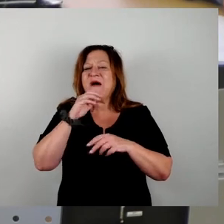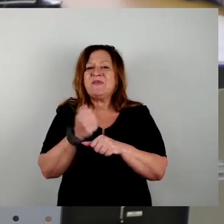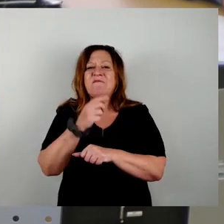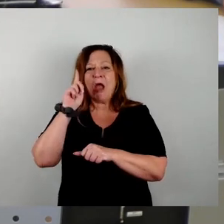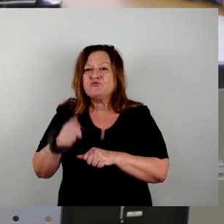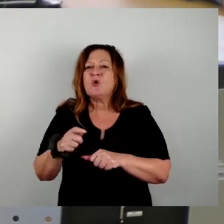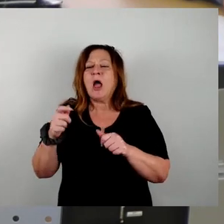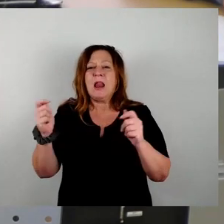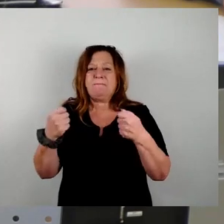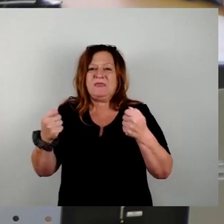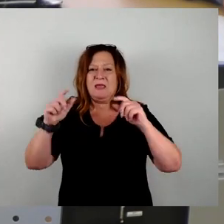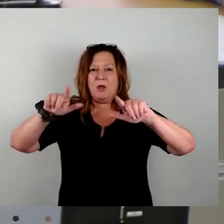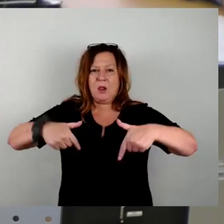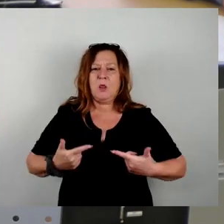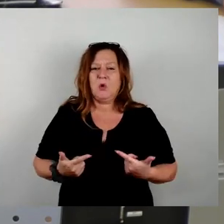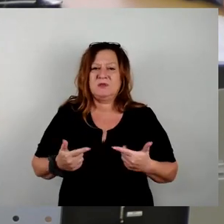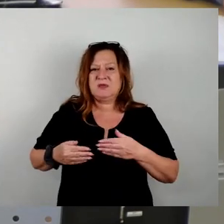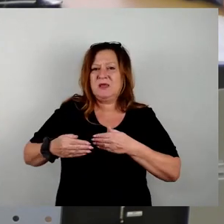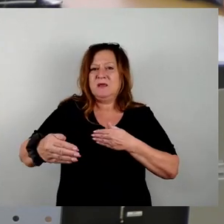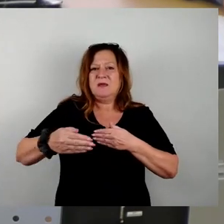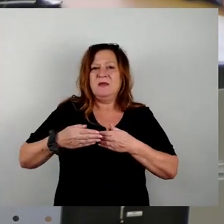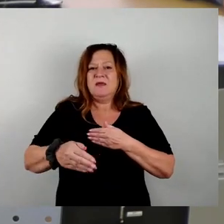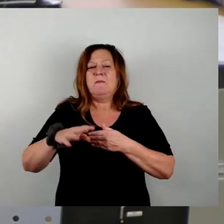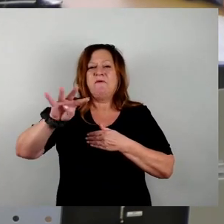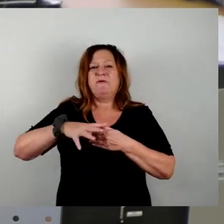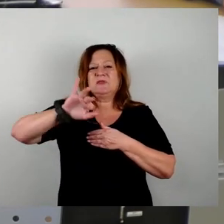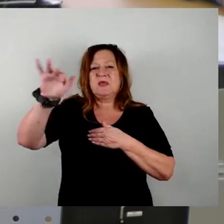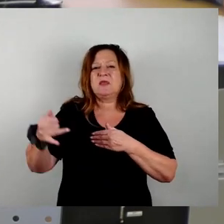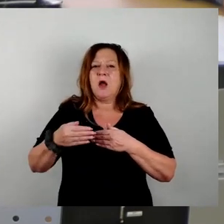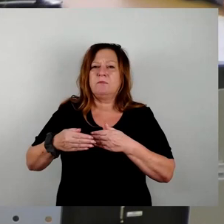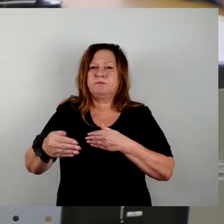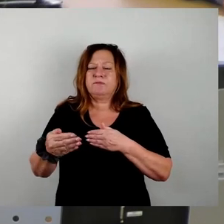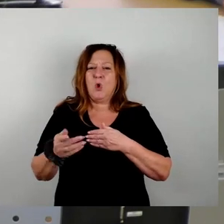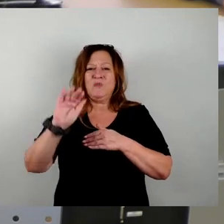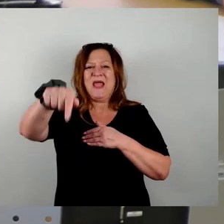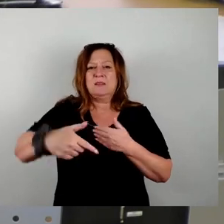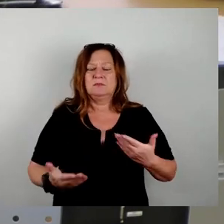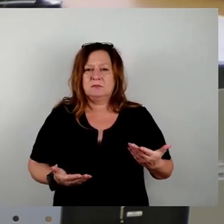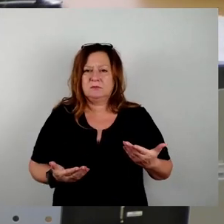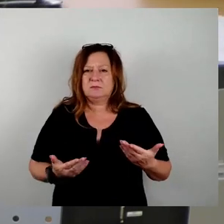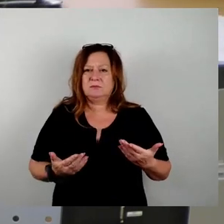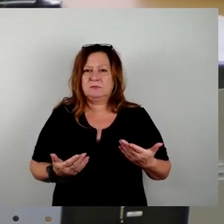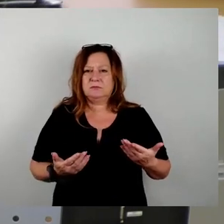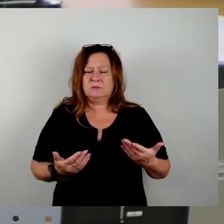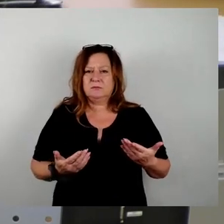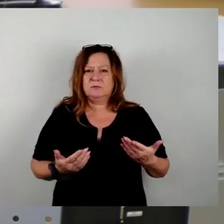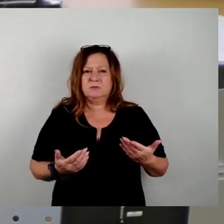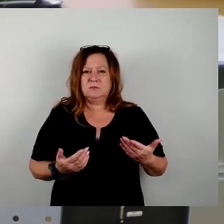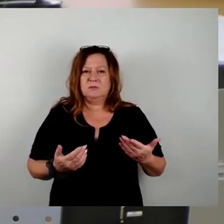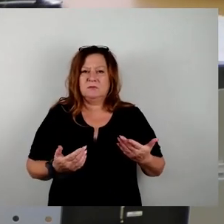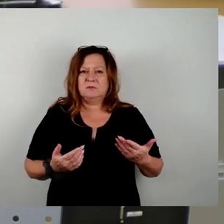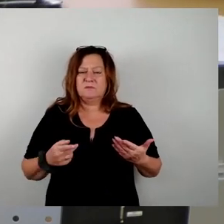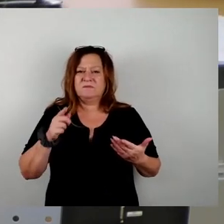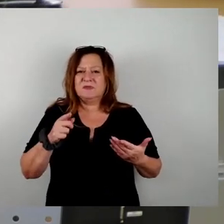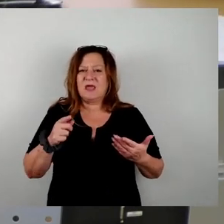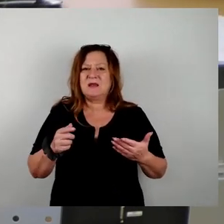dass die sich binnen 14 Jahren amortisiert haben sollen. Und dann fragt man sich, was ist denn nach den 14 Jahren? Dann macht diese kleine GmbH,